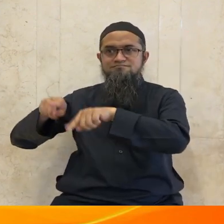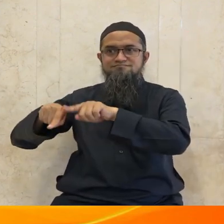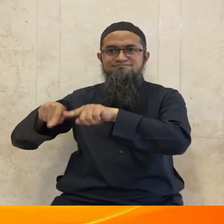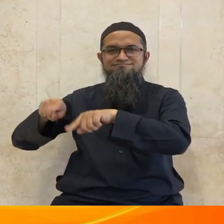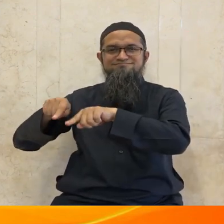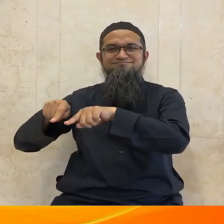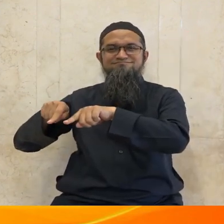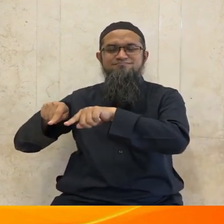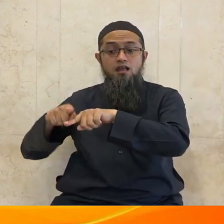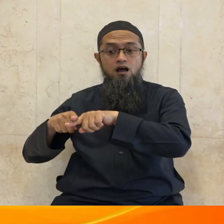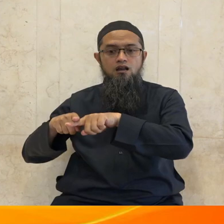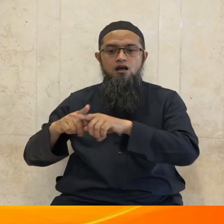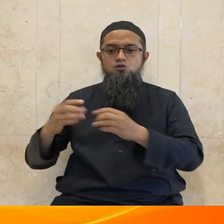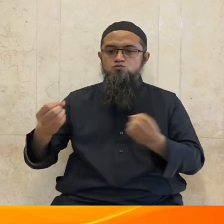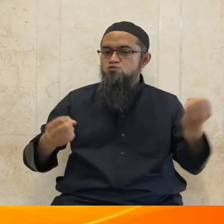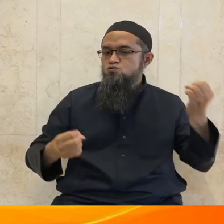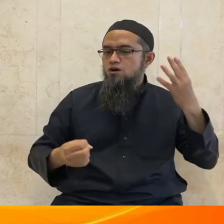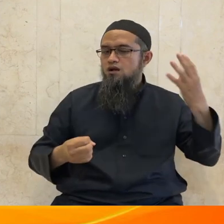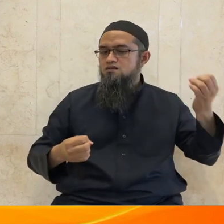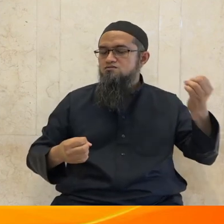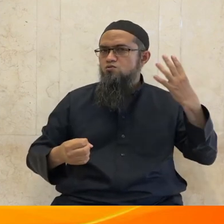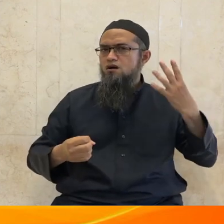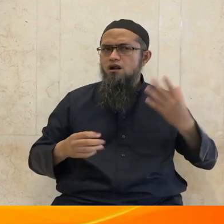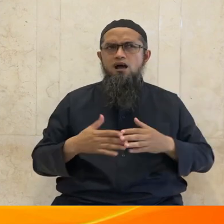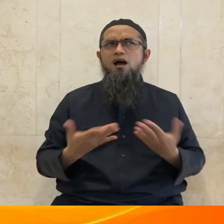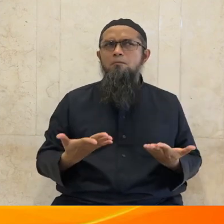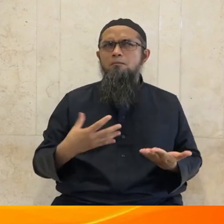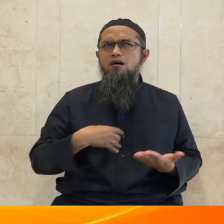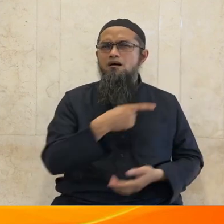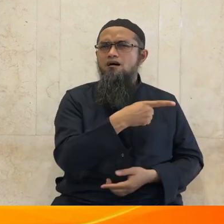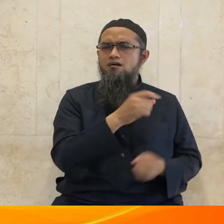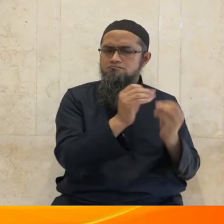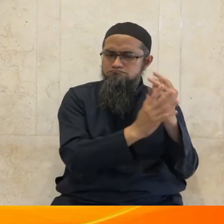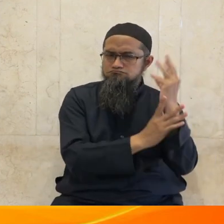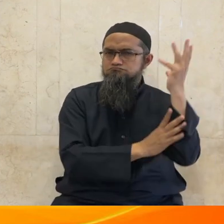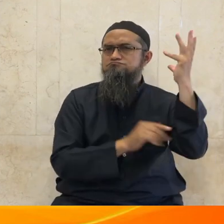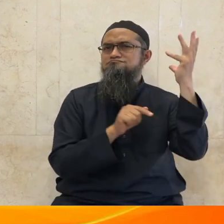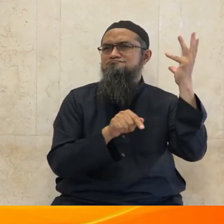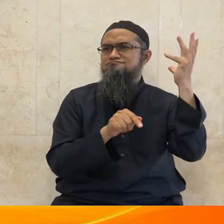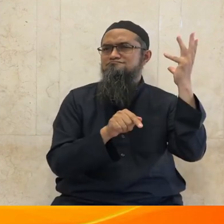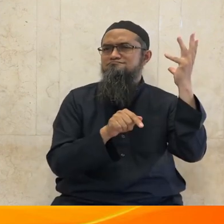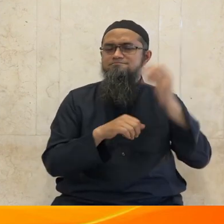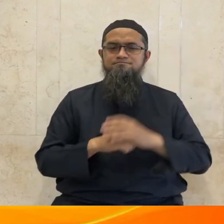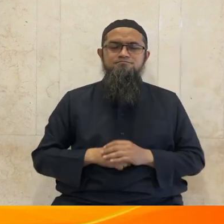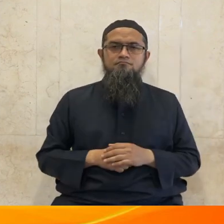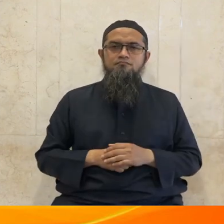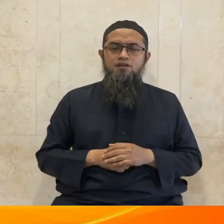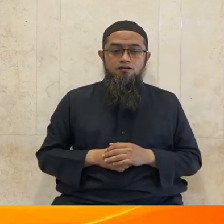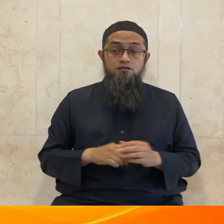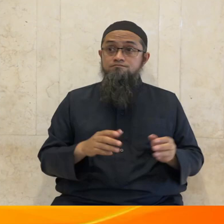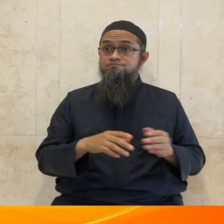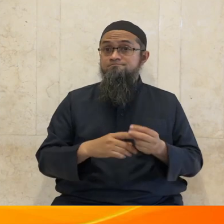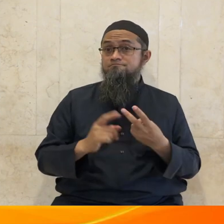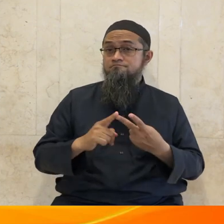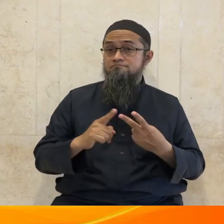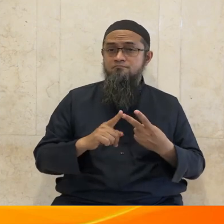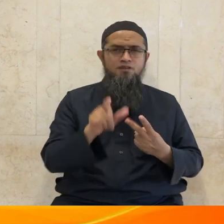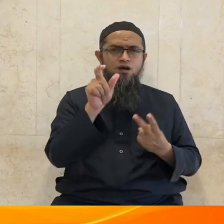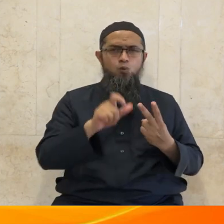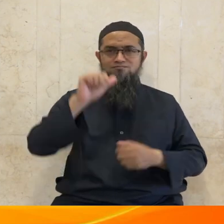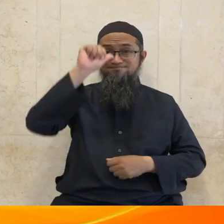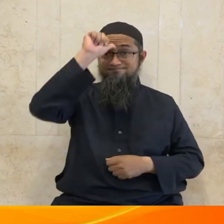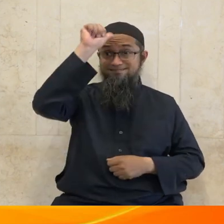Mengomentari temuan ini seorang peneliti muslim India mengatakan bahwa temuan tersebut sesuai dengan apa yang